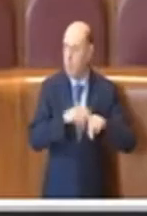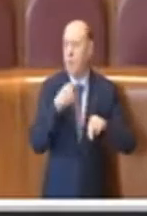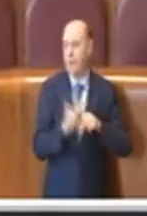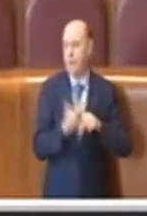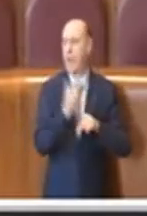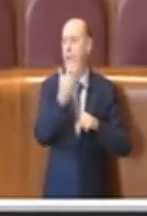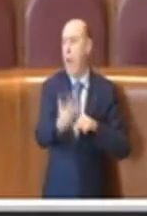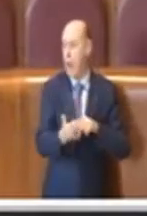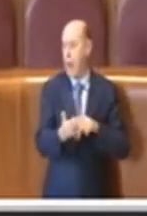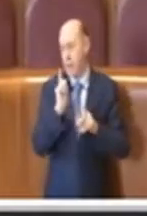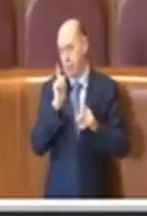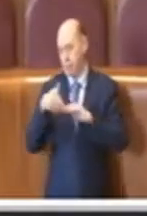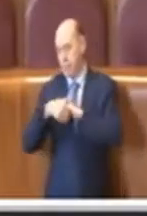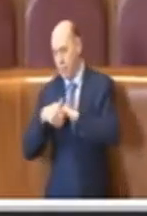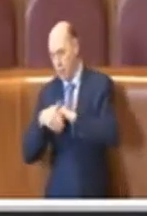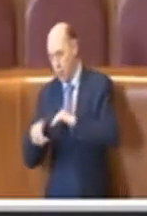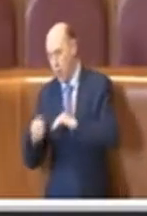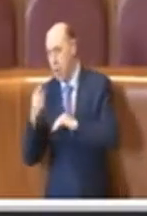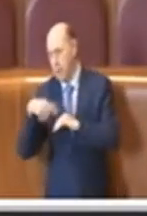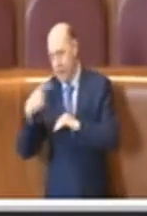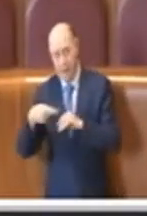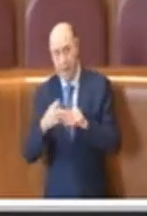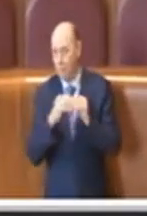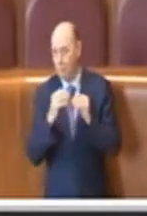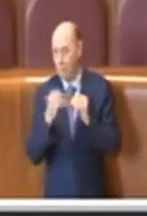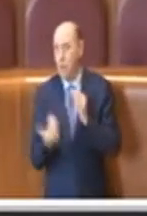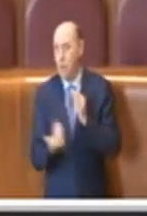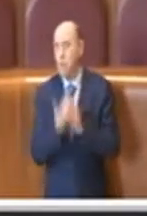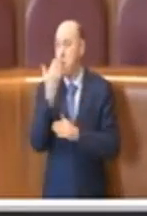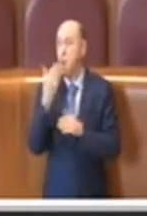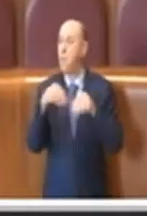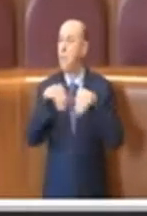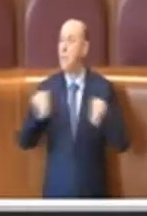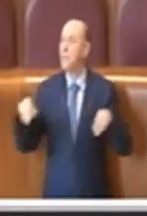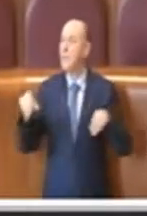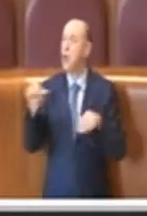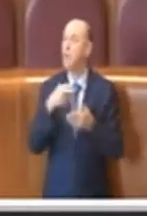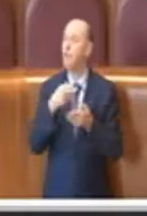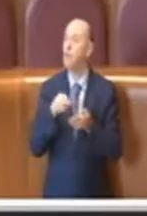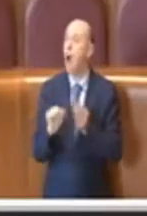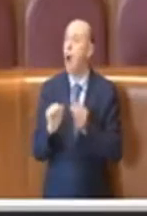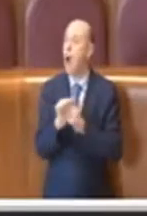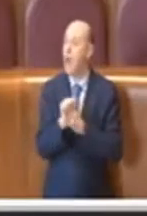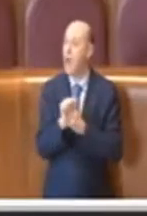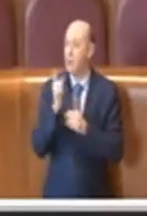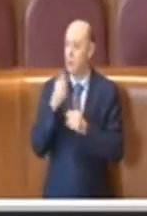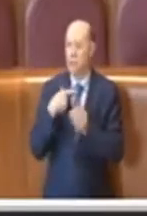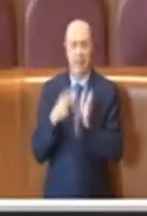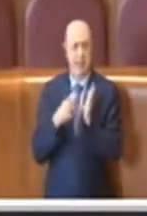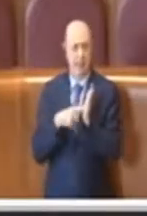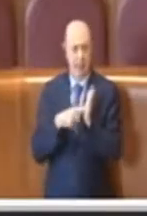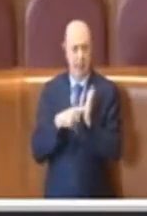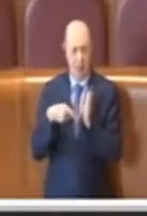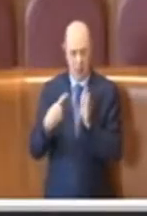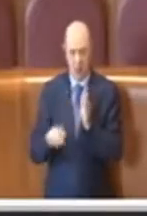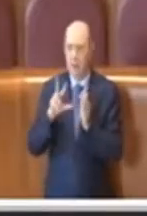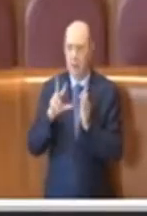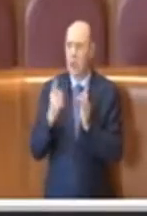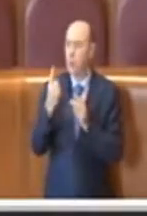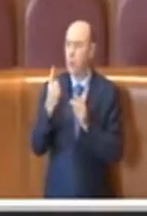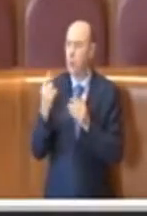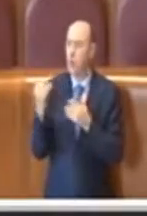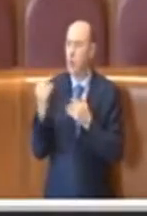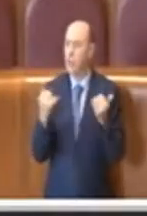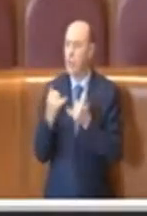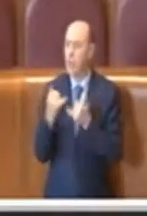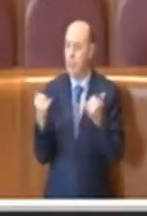in attesa che venga costruito il nuovo museo della Shoah, il cui diritto appunto scade il 31 dicembre